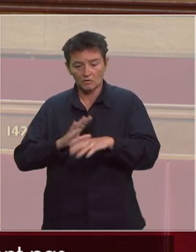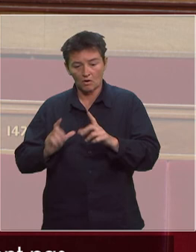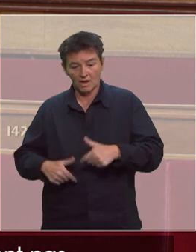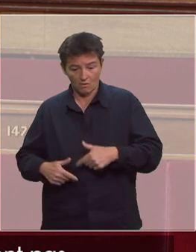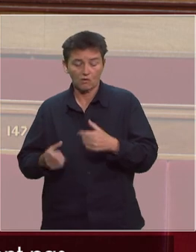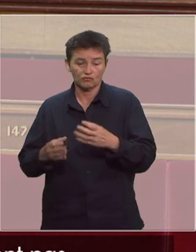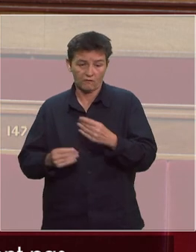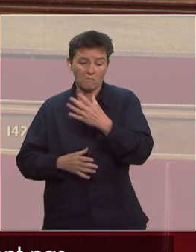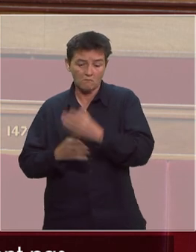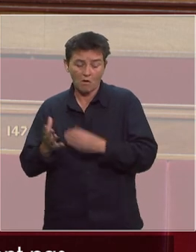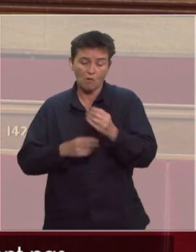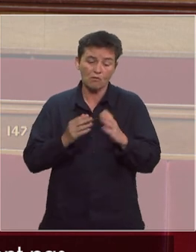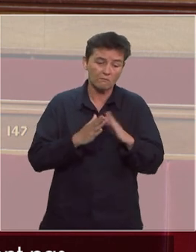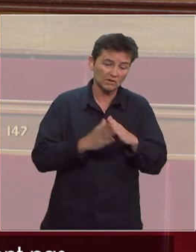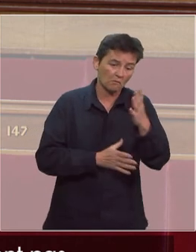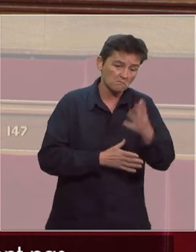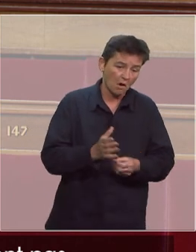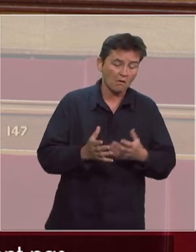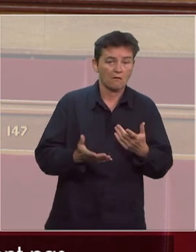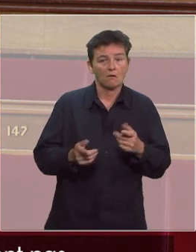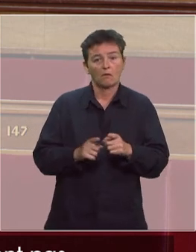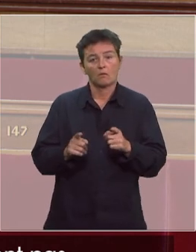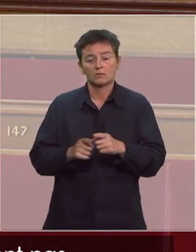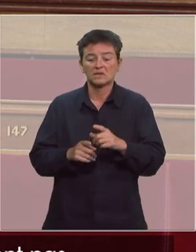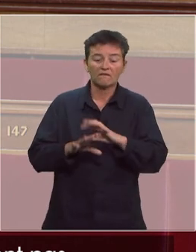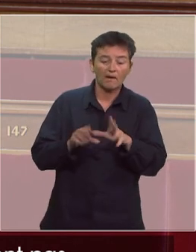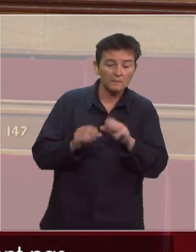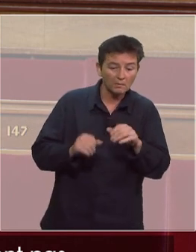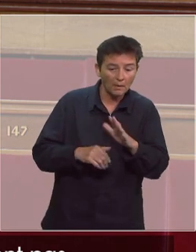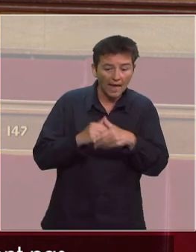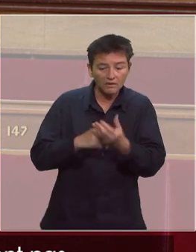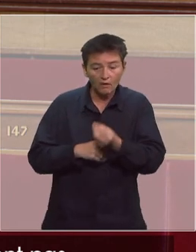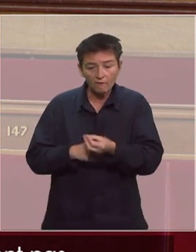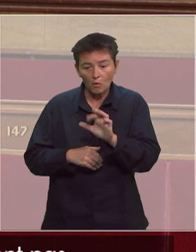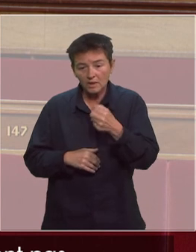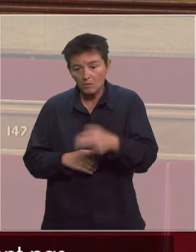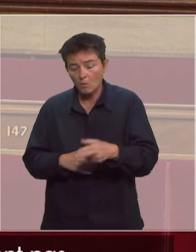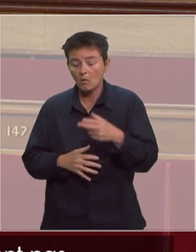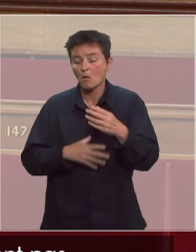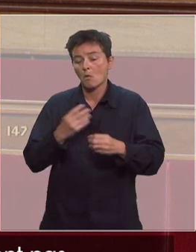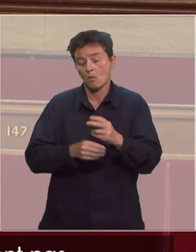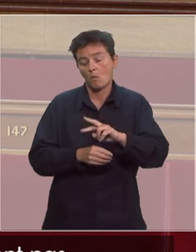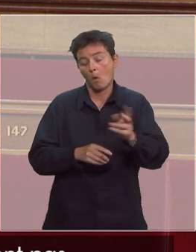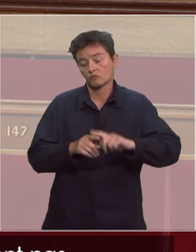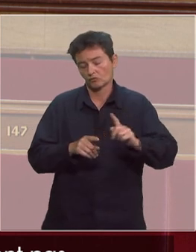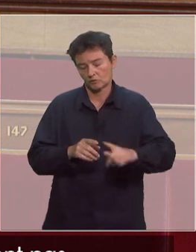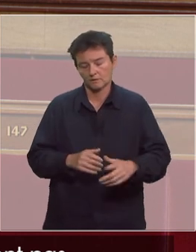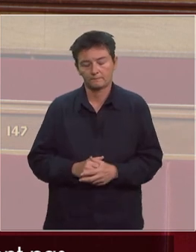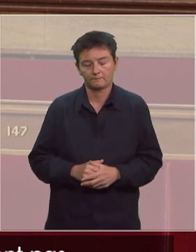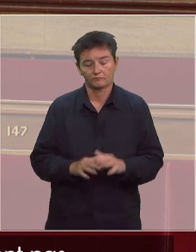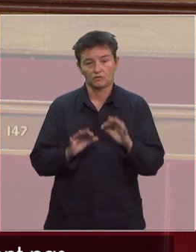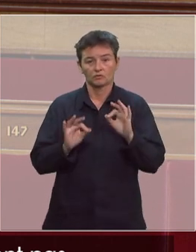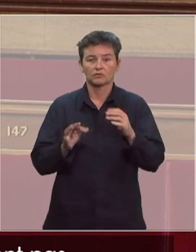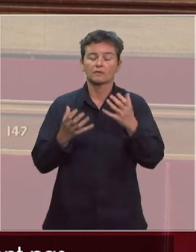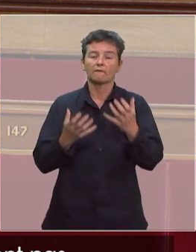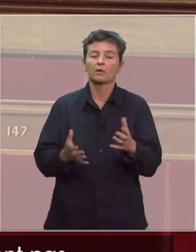à la maison la possibilité des familles d'aider leurs enfants ou bien d'autres freins encore aussi je voudrais